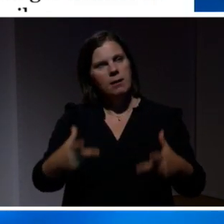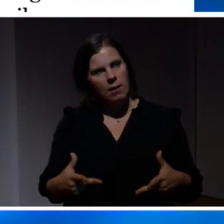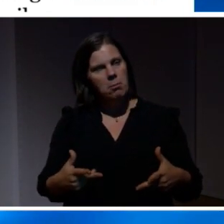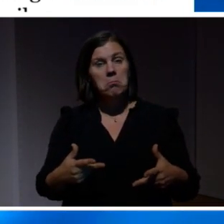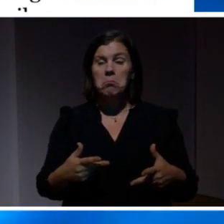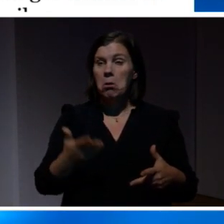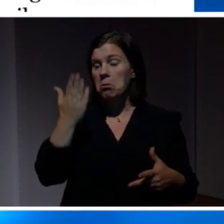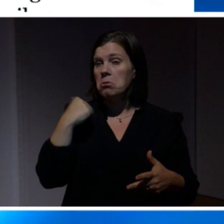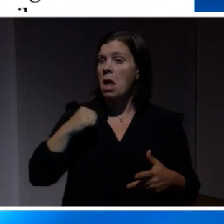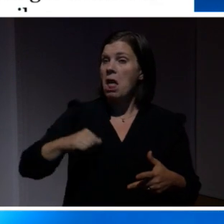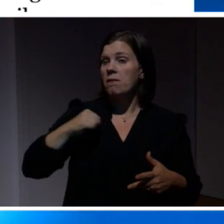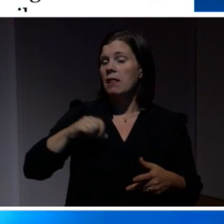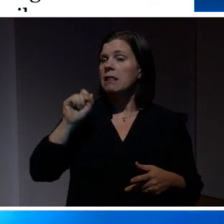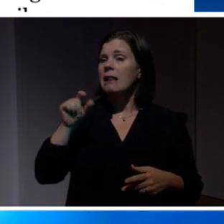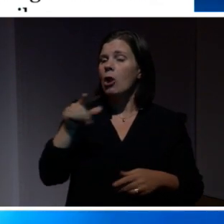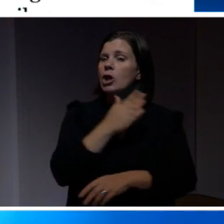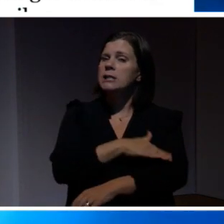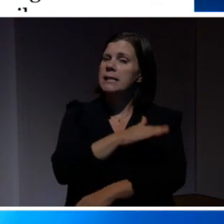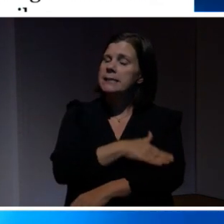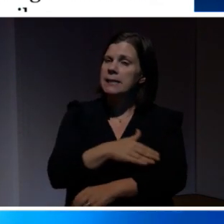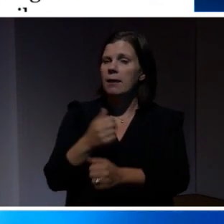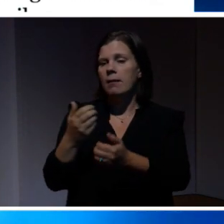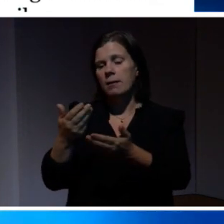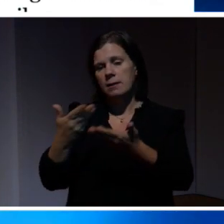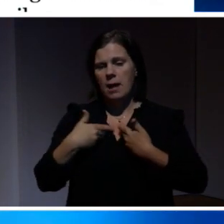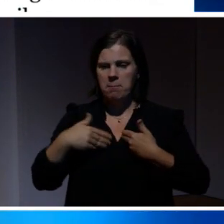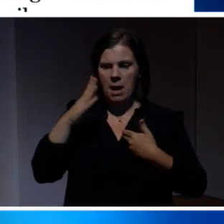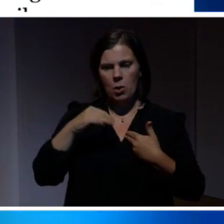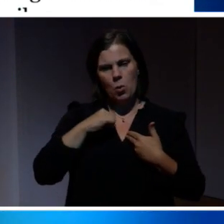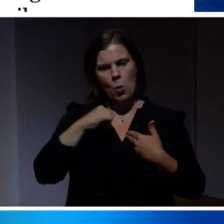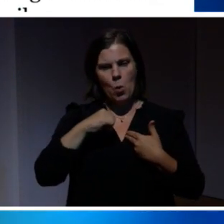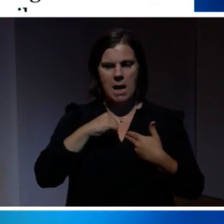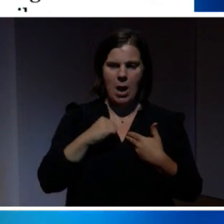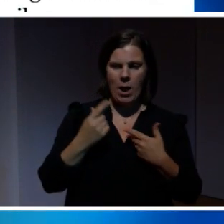digitala tjänster som gör livet roligare, enklare och rikare.